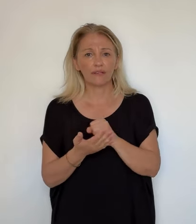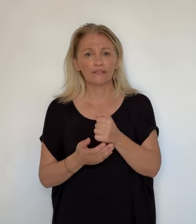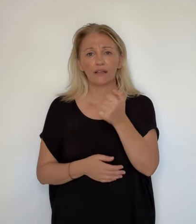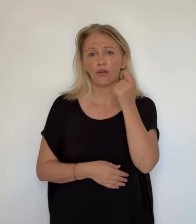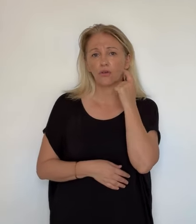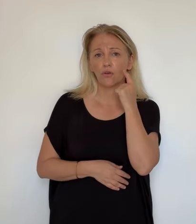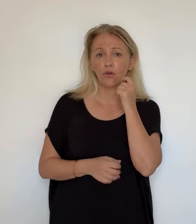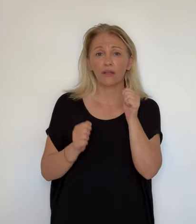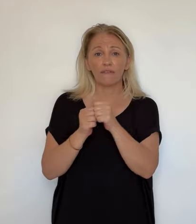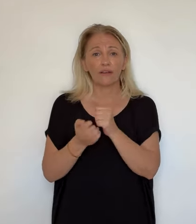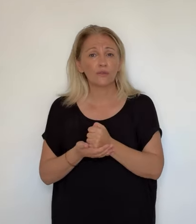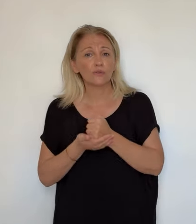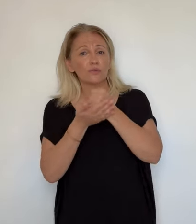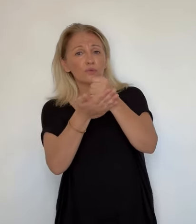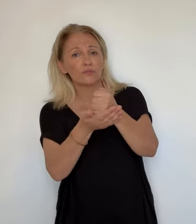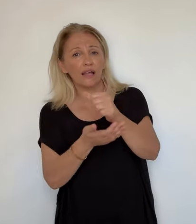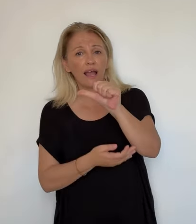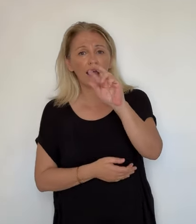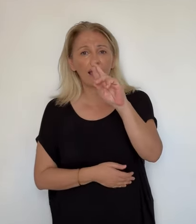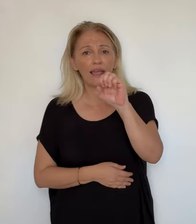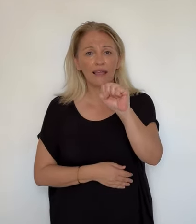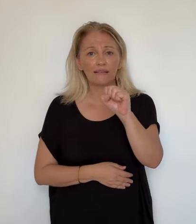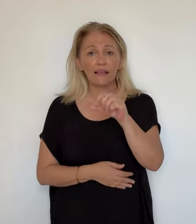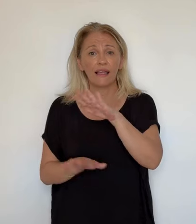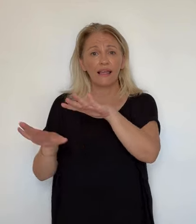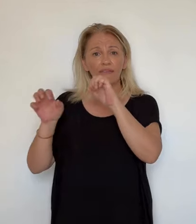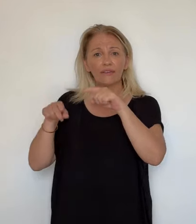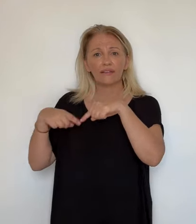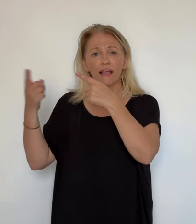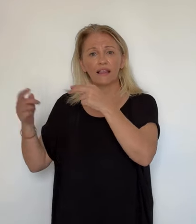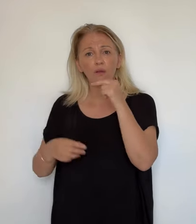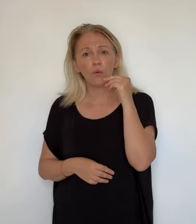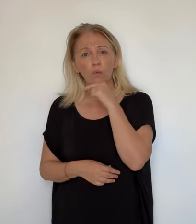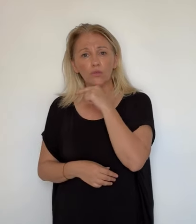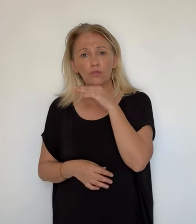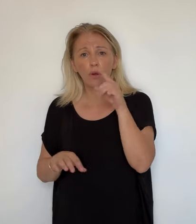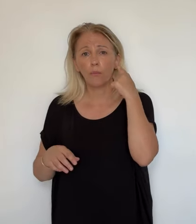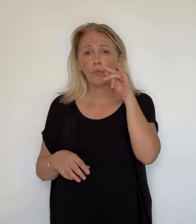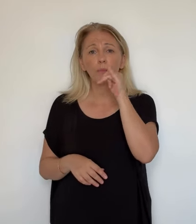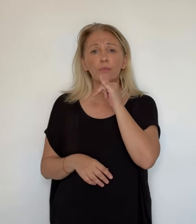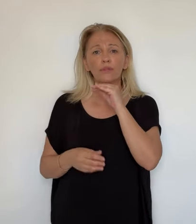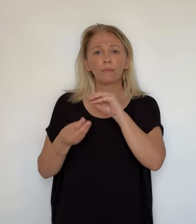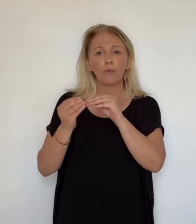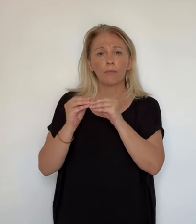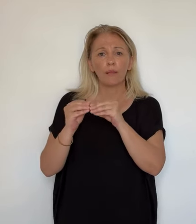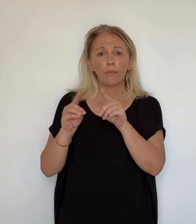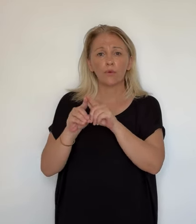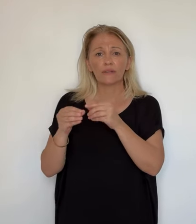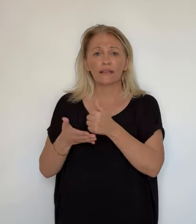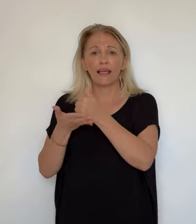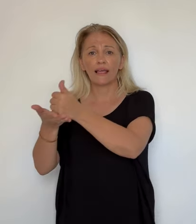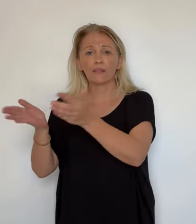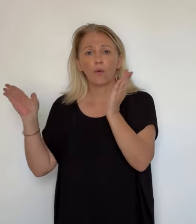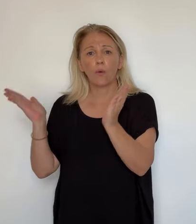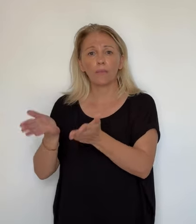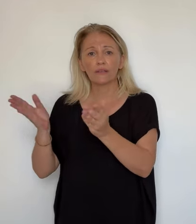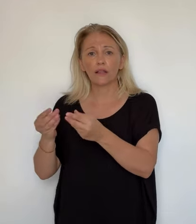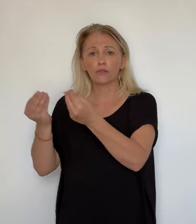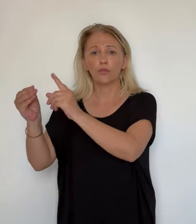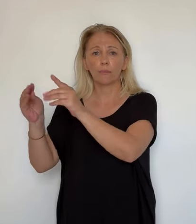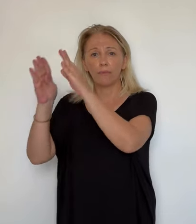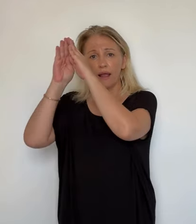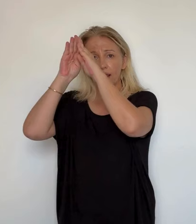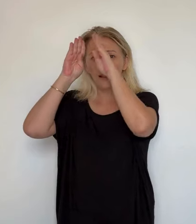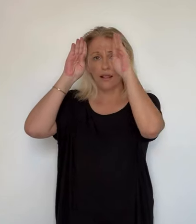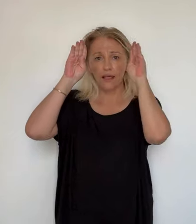médecin si on ne peut pas les prendre en charge. L'expérimentation est menée par l'Union régionale des professionnels de la santé pharmacien Corse avec le